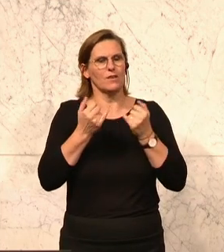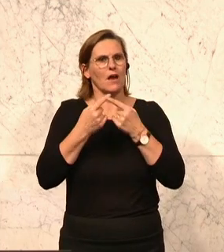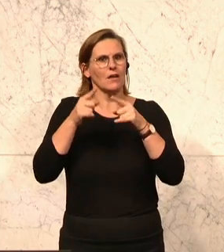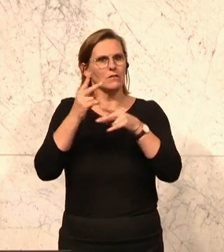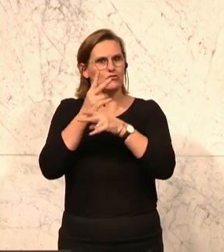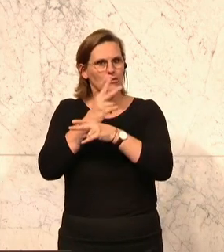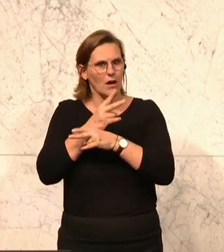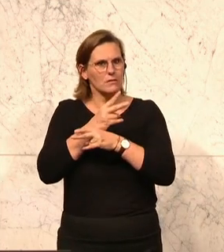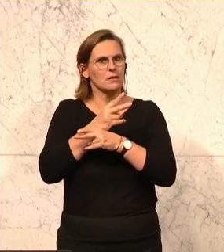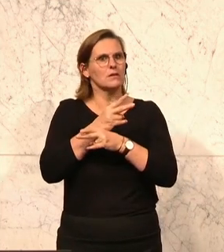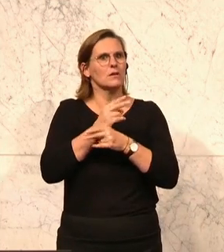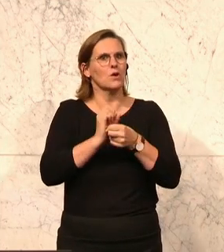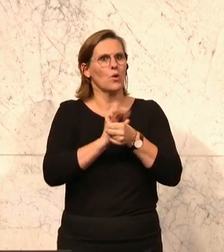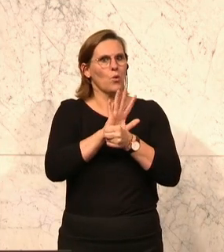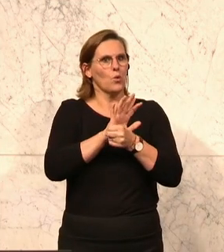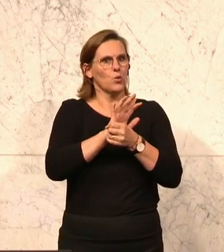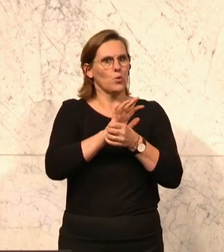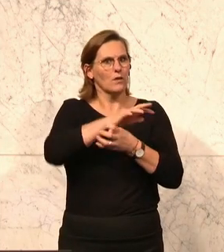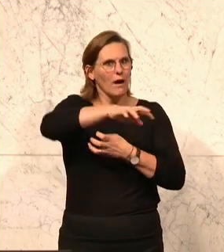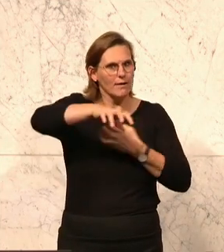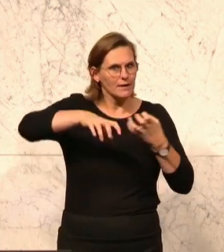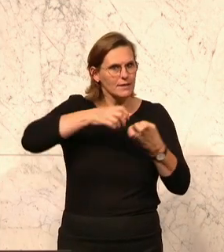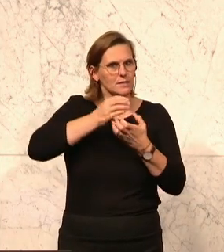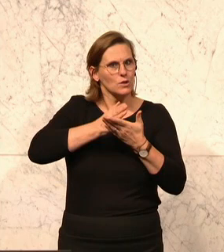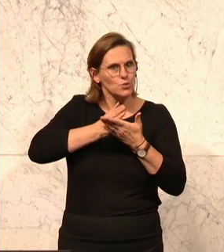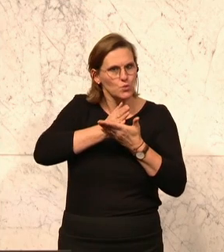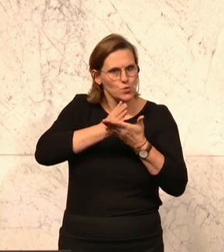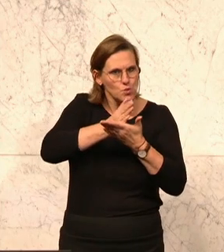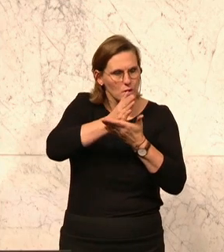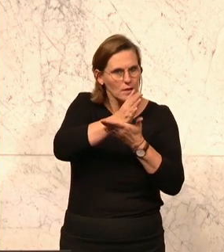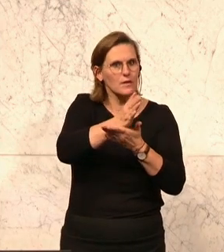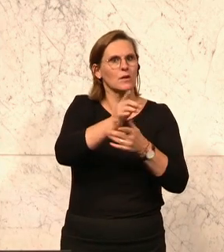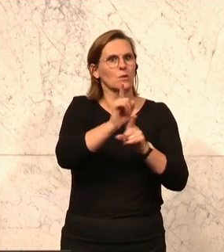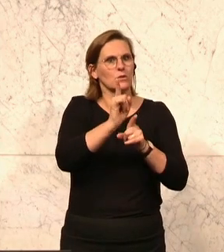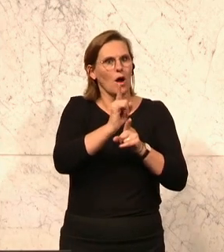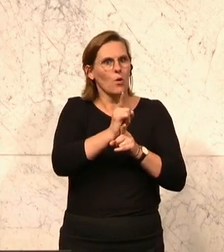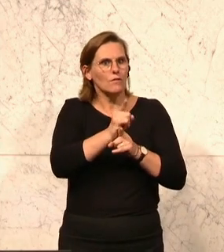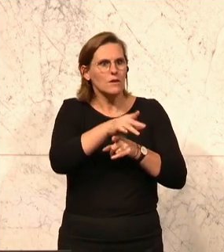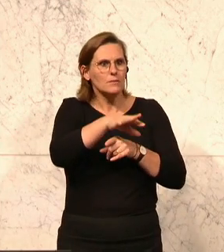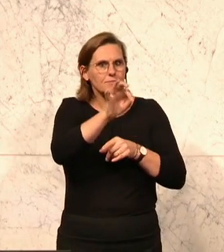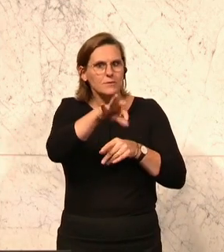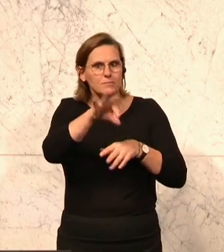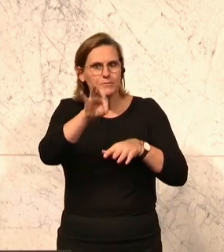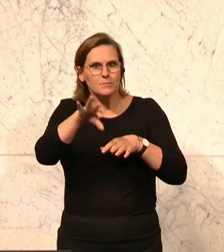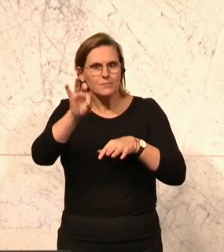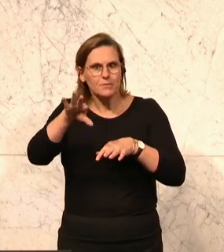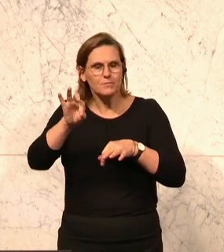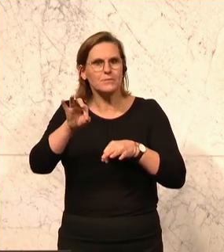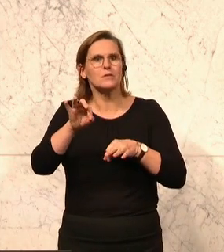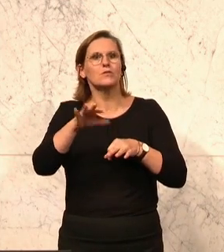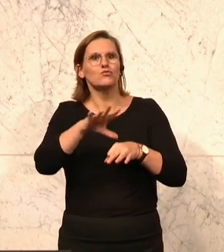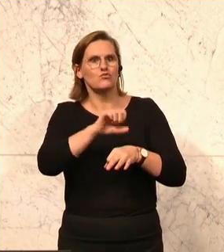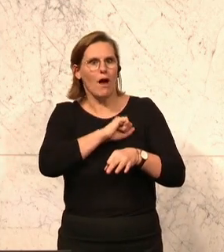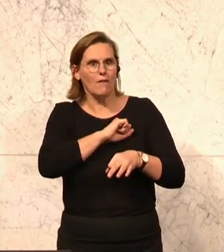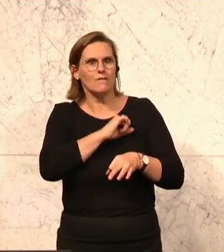Corona-Krise im Bereich der Kunst gemeistert. Und es sind uns Initiativen gelungen, um die uns viele andere beneiden.